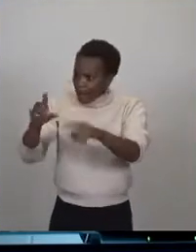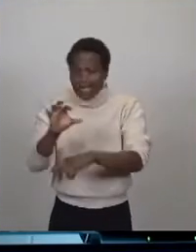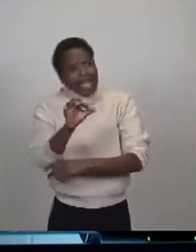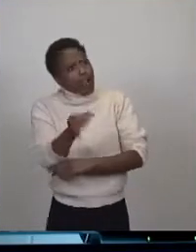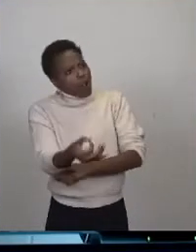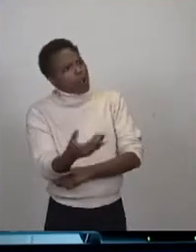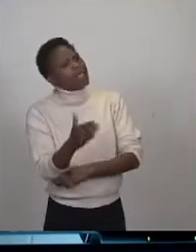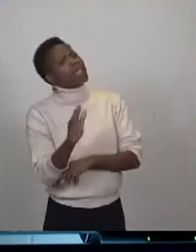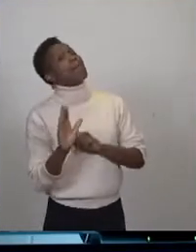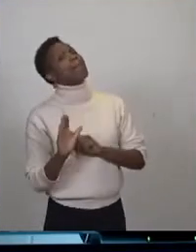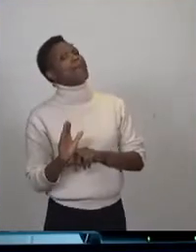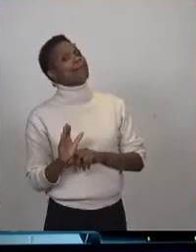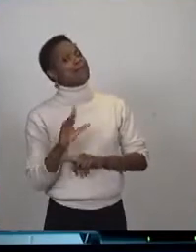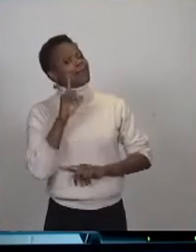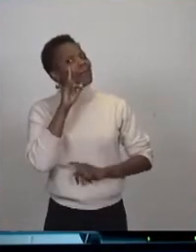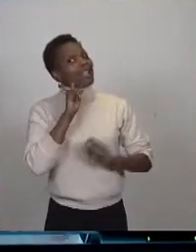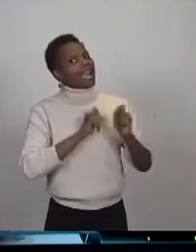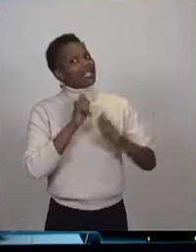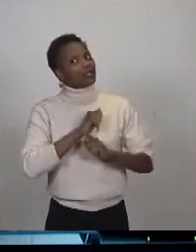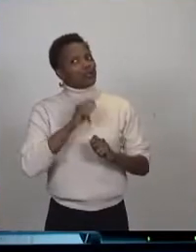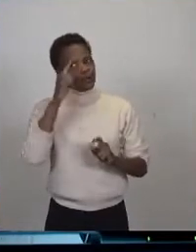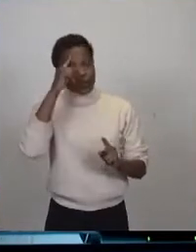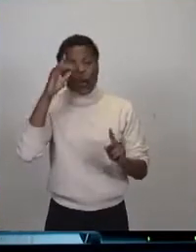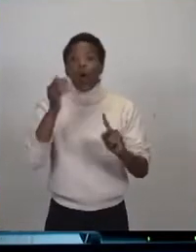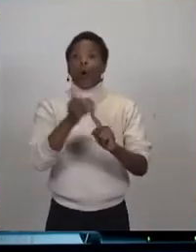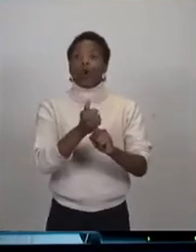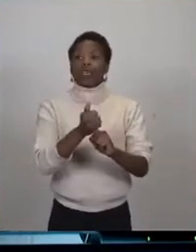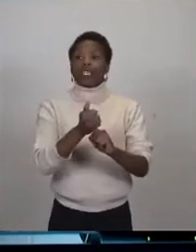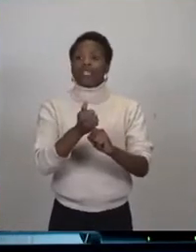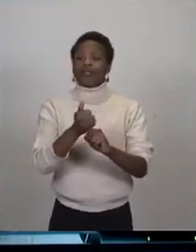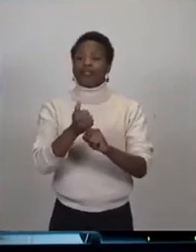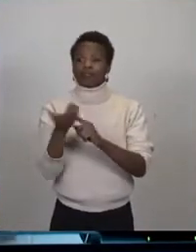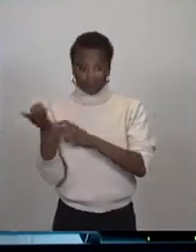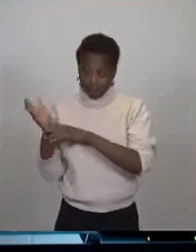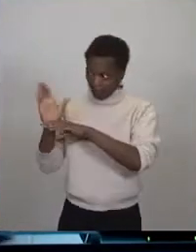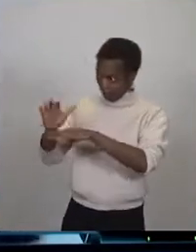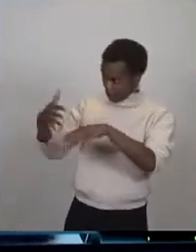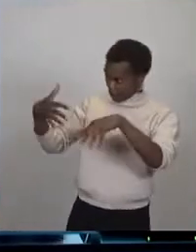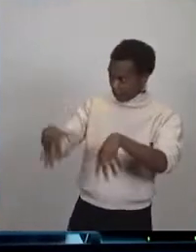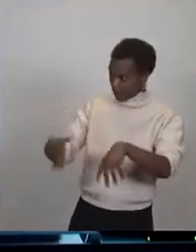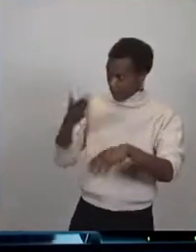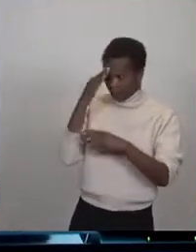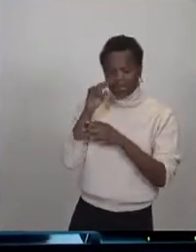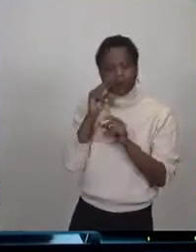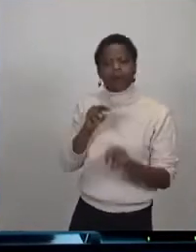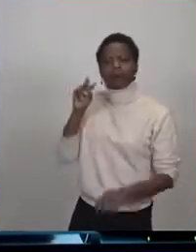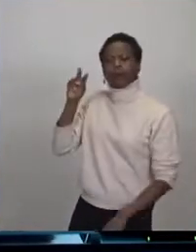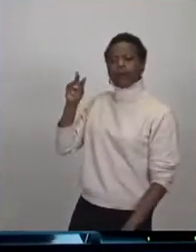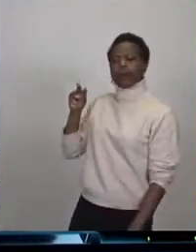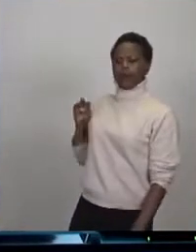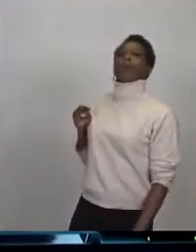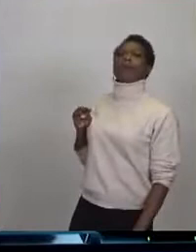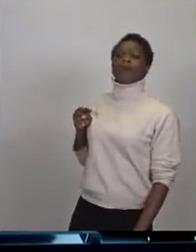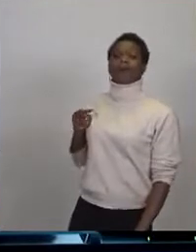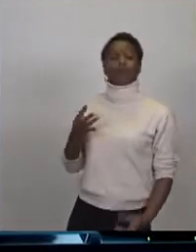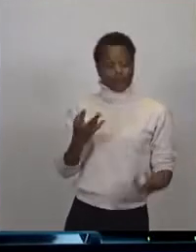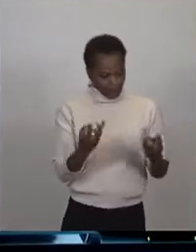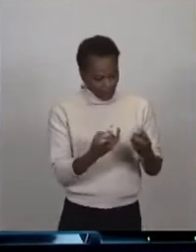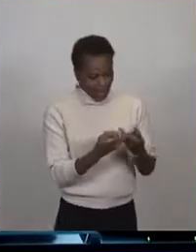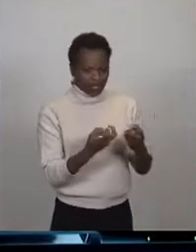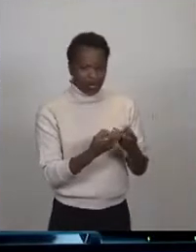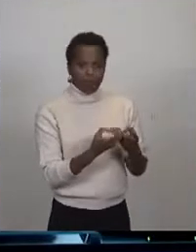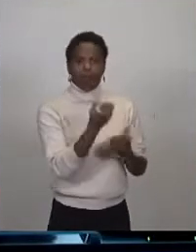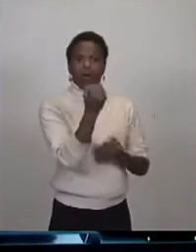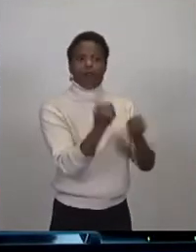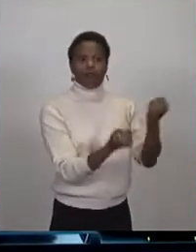venez de présenter, si on prend un tout petit peu de recul historique et, je crois, de lucidité, la réduction de la place de la voiture en ville, la